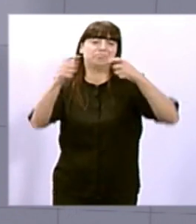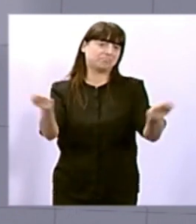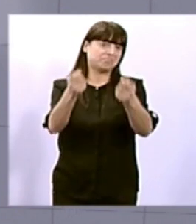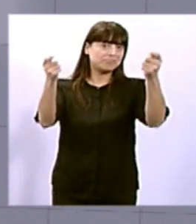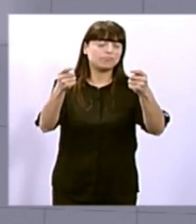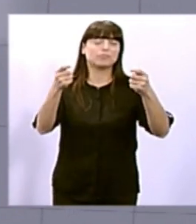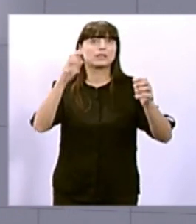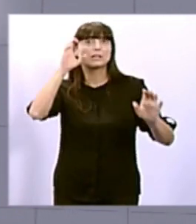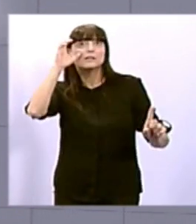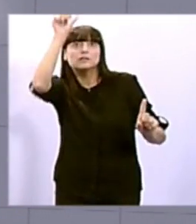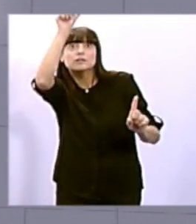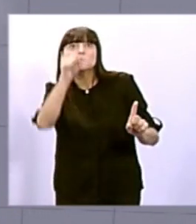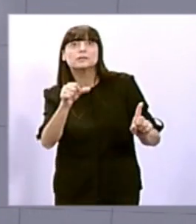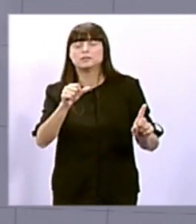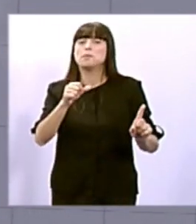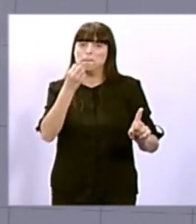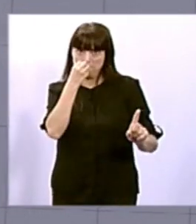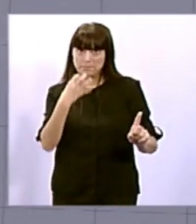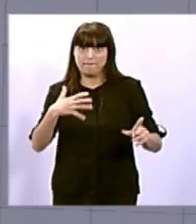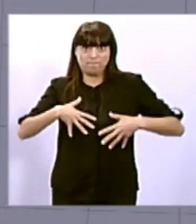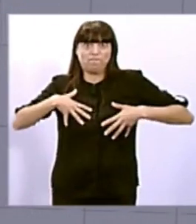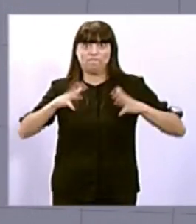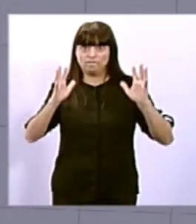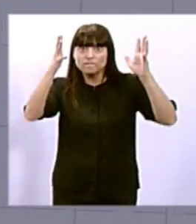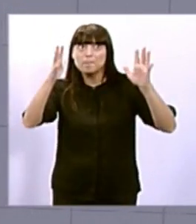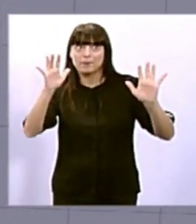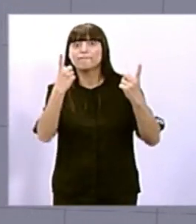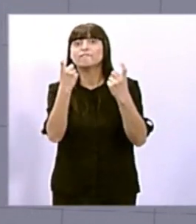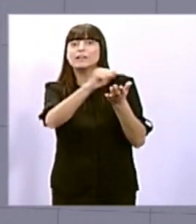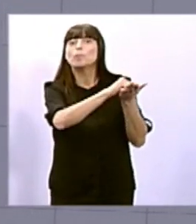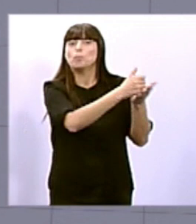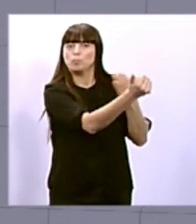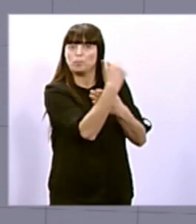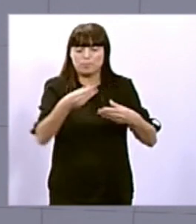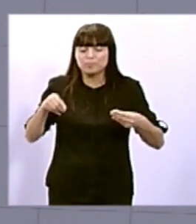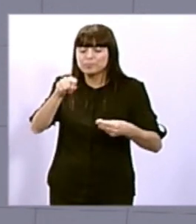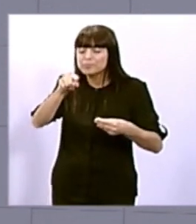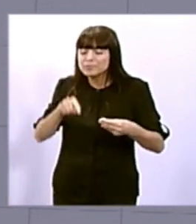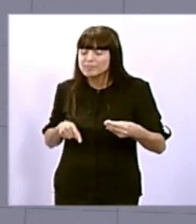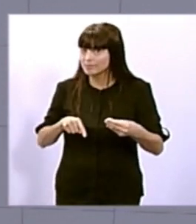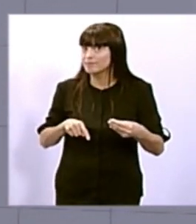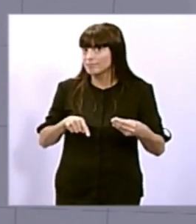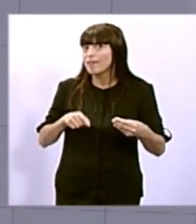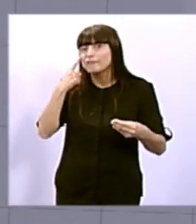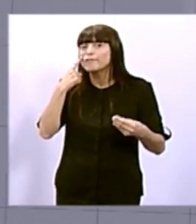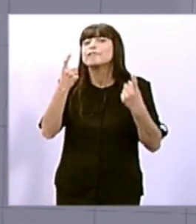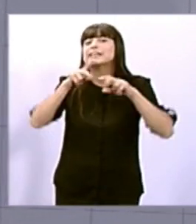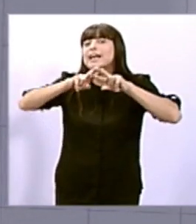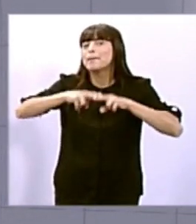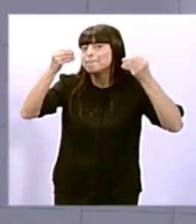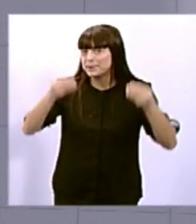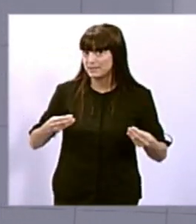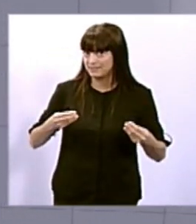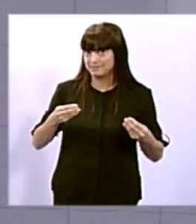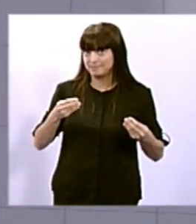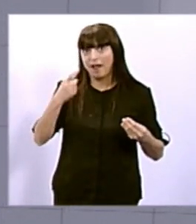haurem d'analitzar bé si, veritablement, va amb la línia que el municipalisme reclamàvem. En principi, senyor